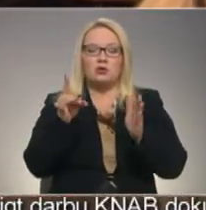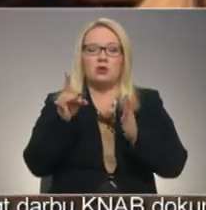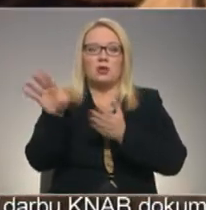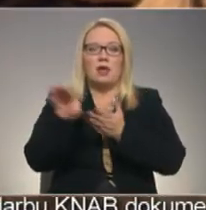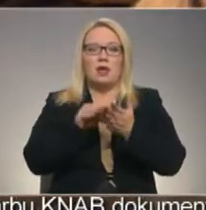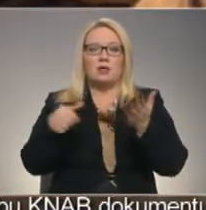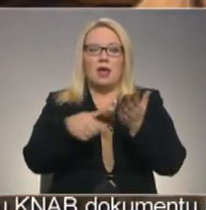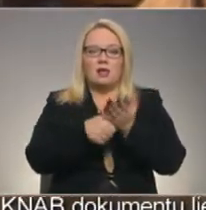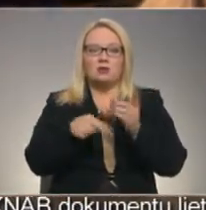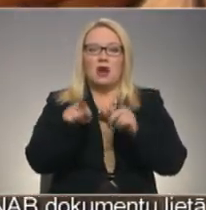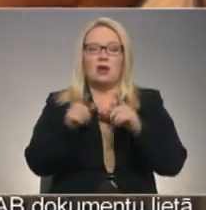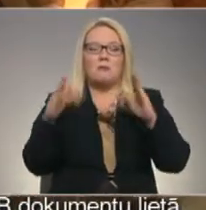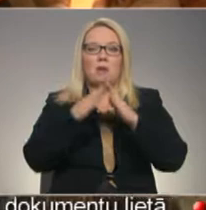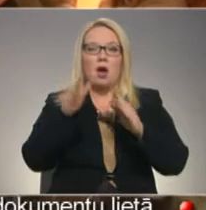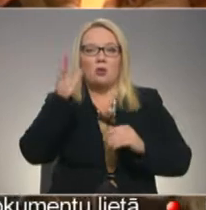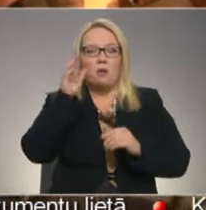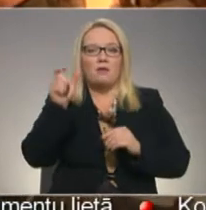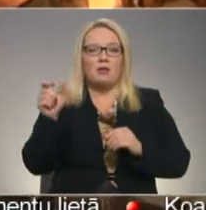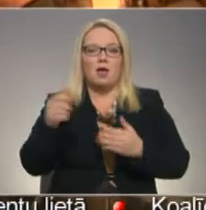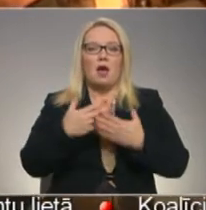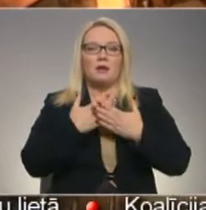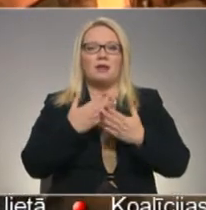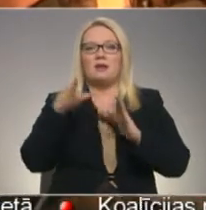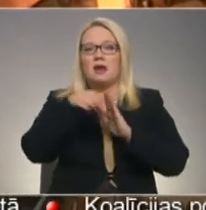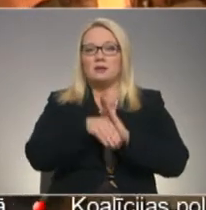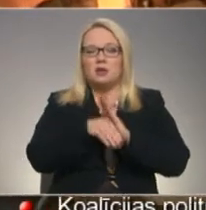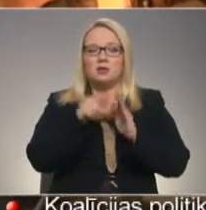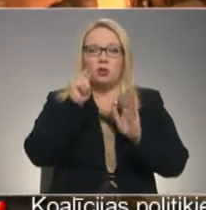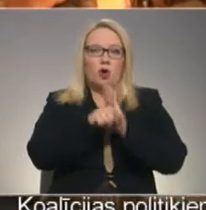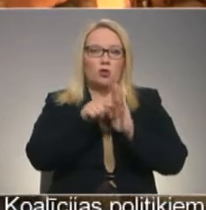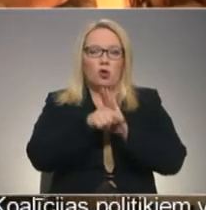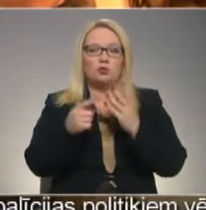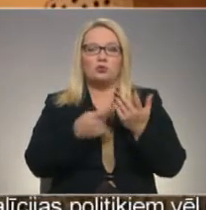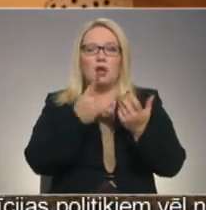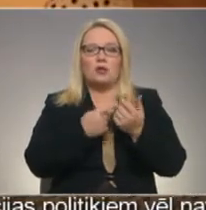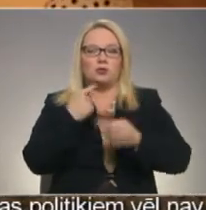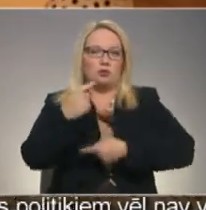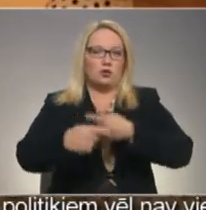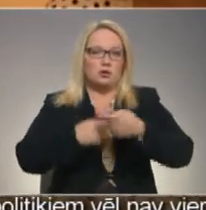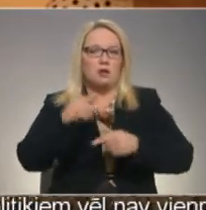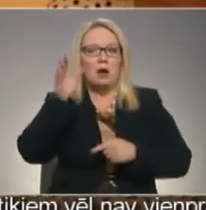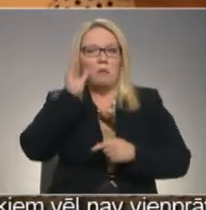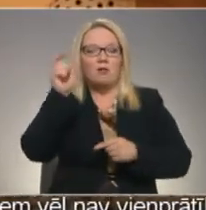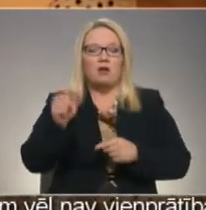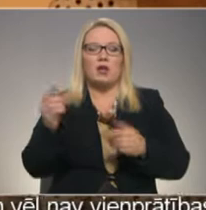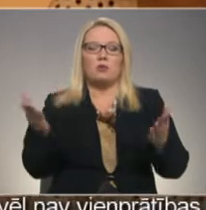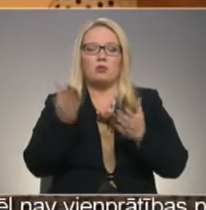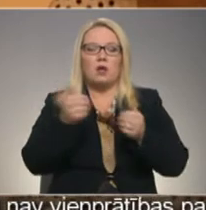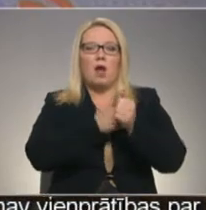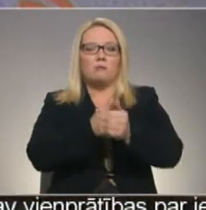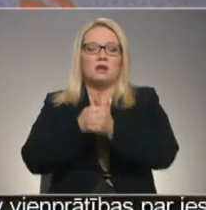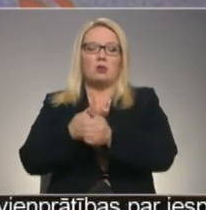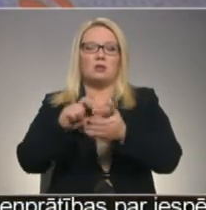deklarēšanu, kā arī māju pārvāldniekiem aktīvāk jāiesaistās kontrolis un uzskaits procesā. Pārvāldnieki tiek mudināti apsakot